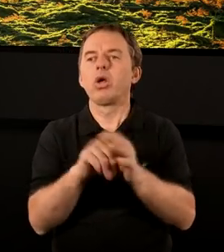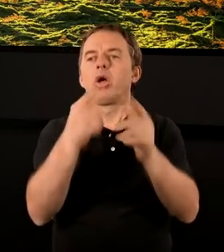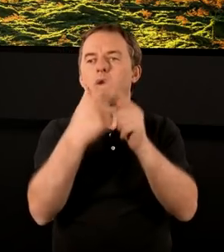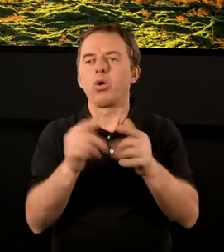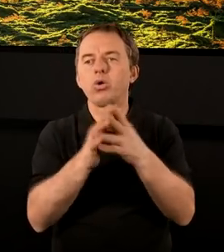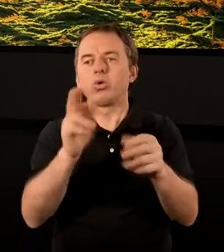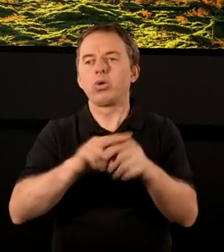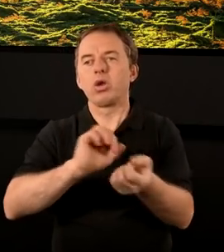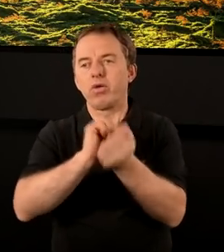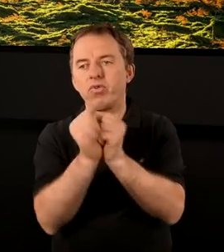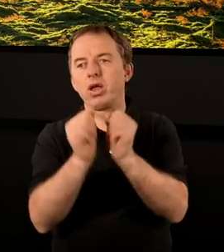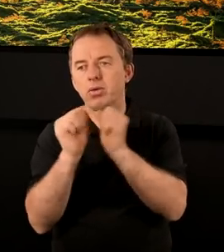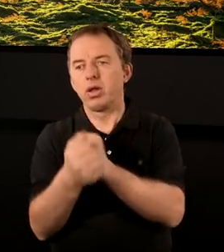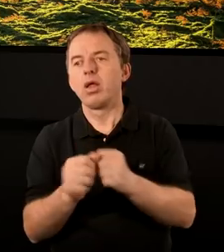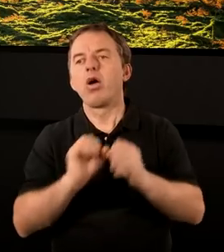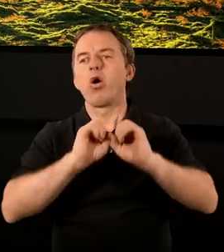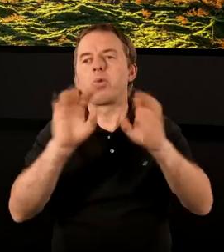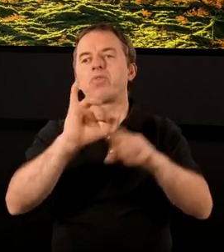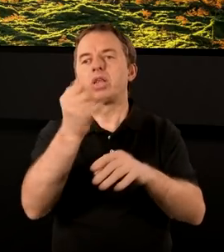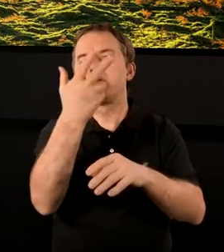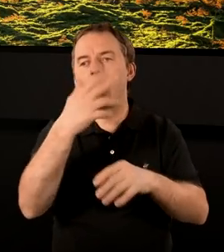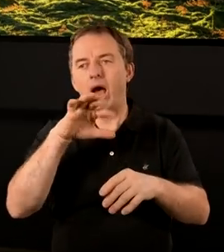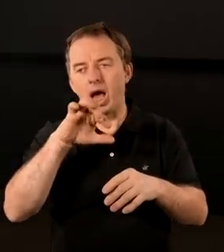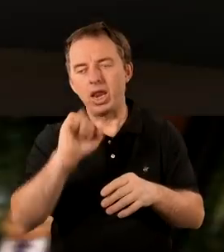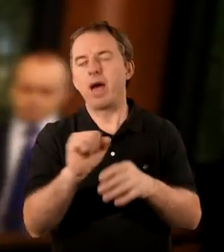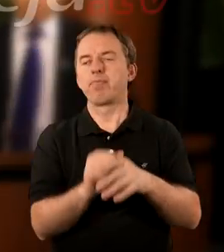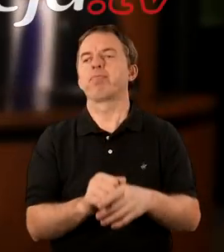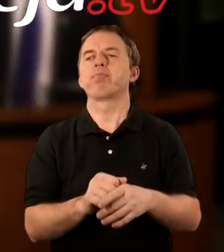kościołów, które są wymienione w Księdze Apokalipsy.